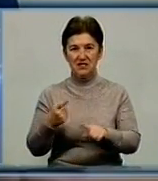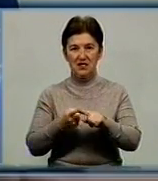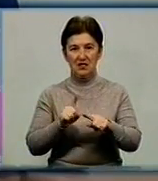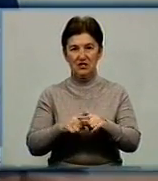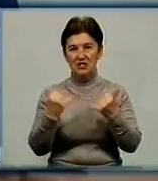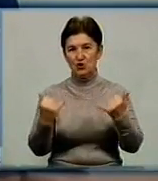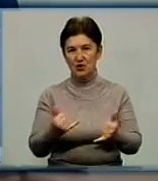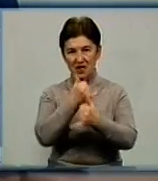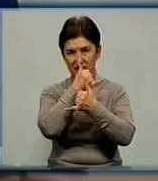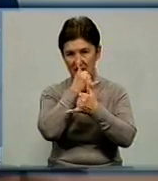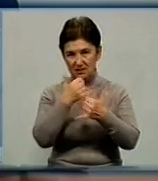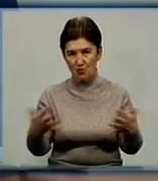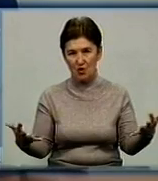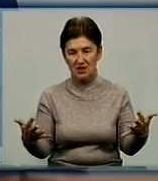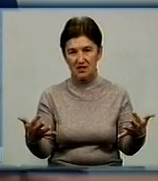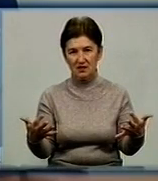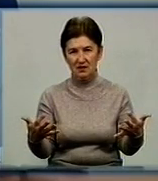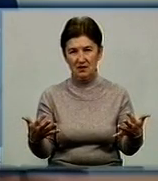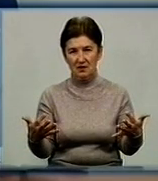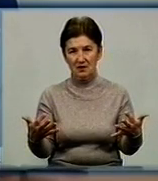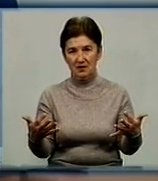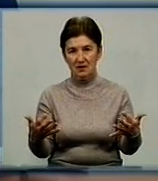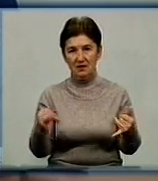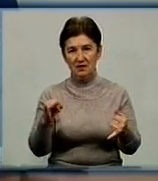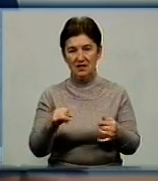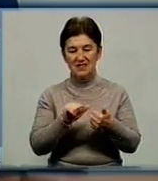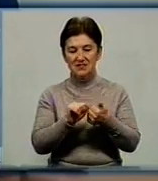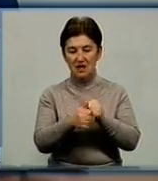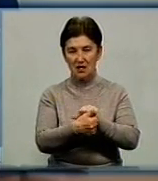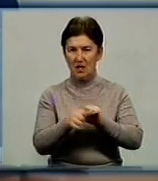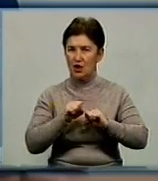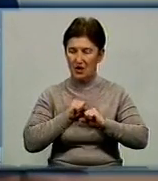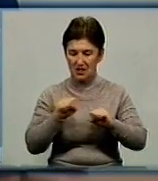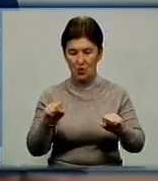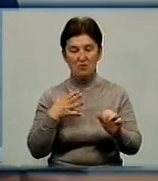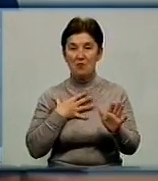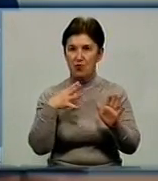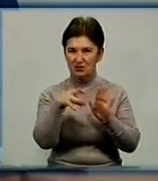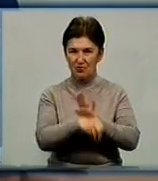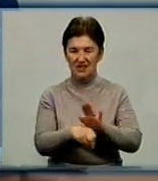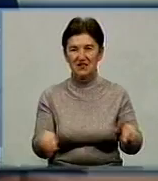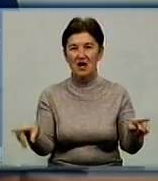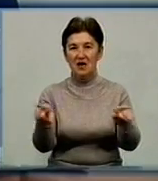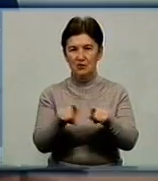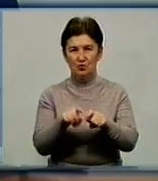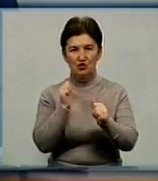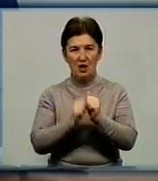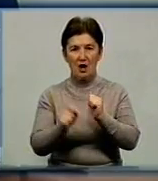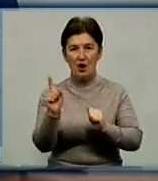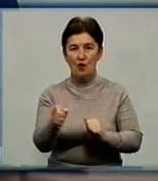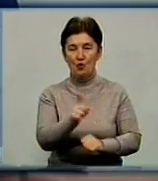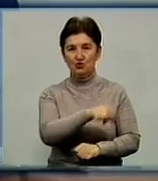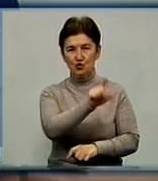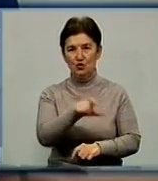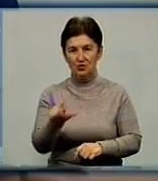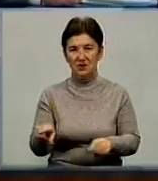сьогодні не з нами і стали героями посмертно, також кожна людина має